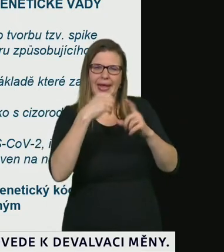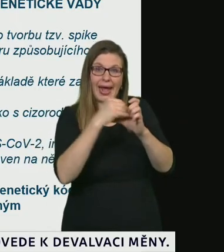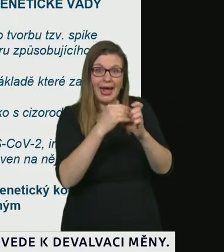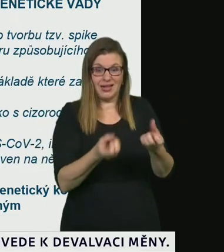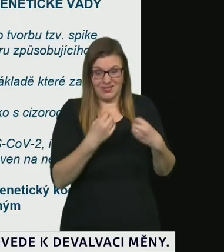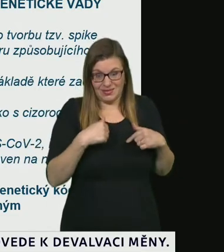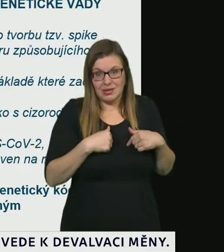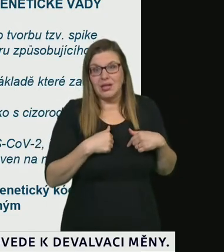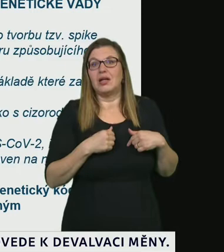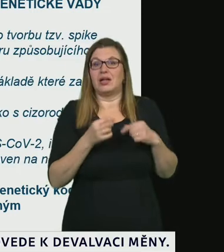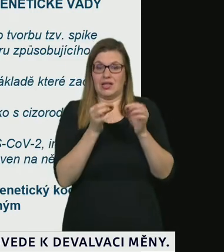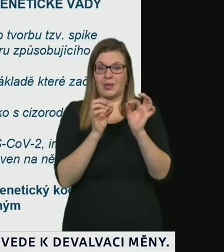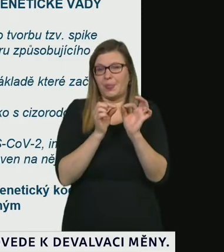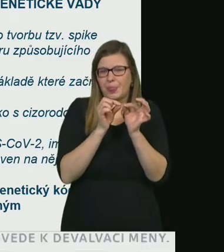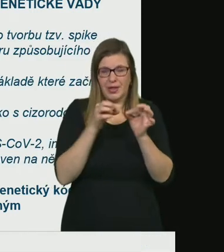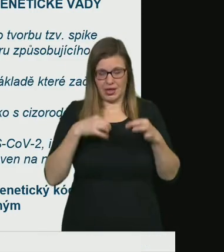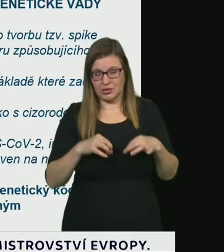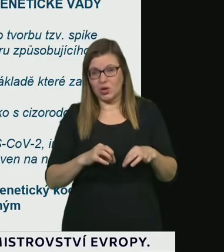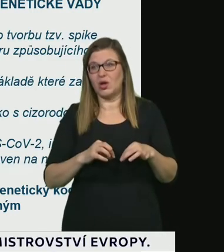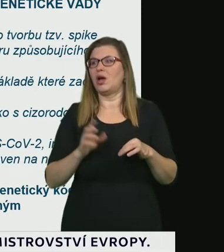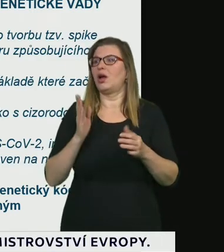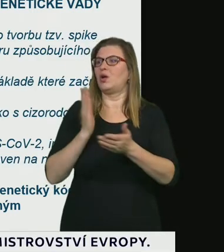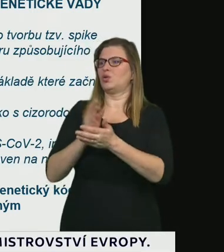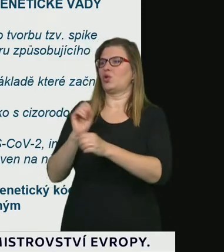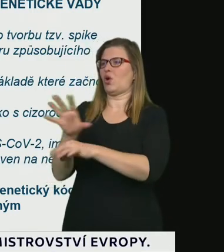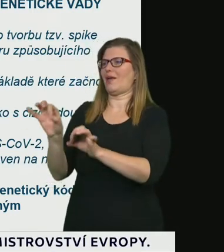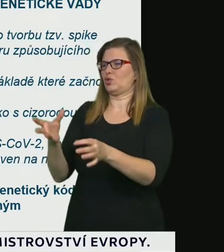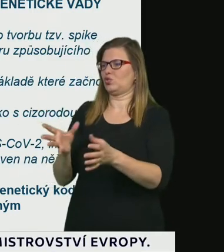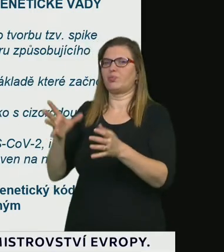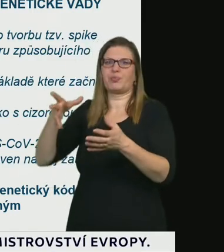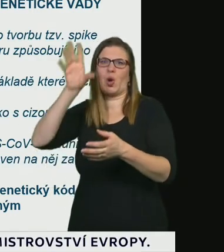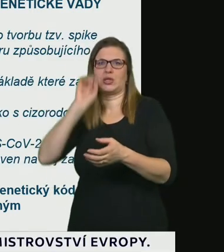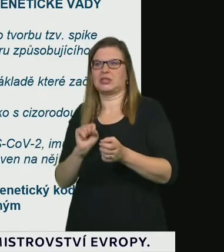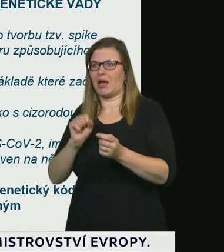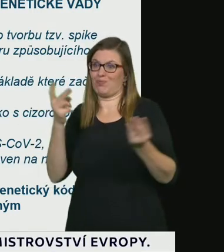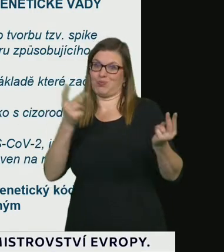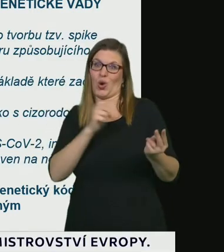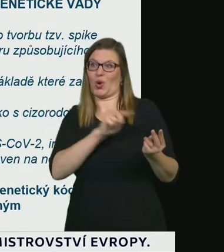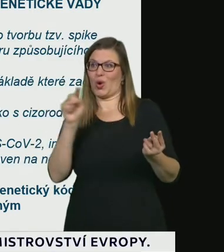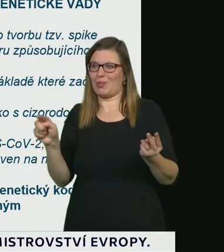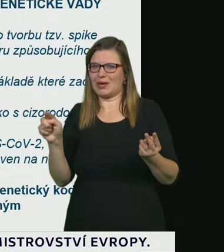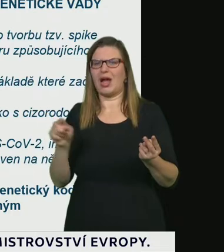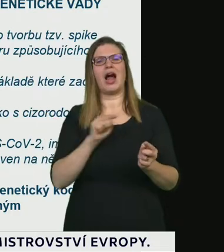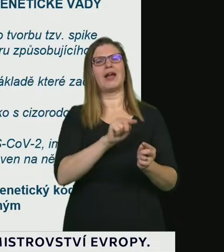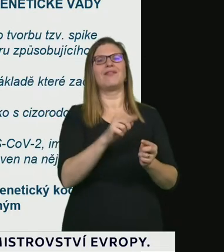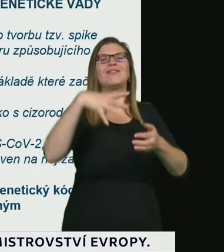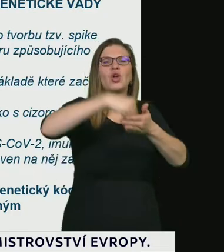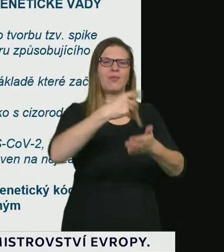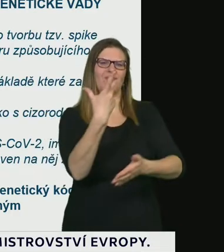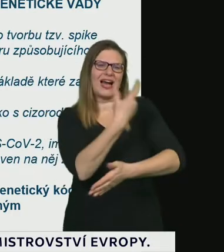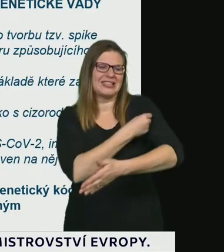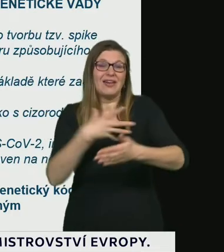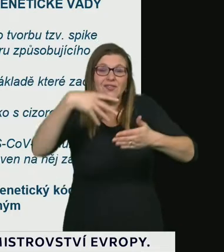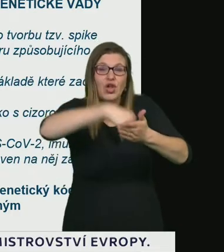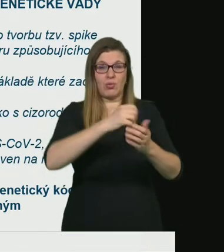rozpozná jako cizí začne proti němu vytvářet obranu ale koronavirus jako takový nikdy není a nebude zakomponován do